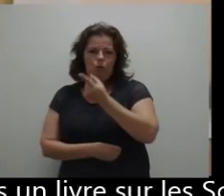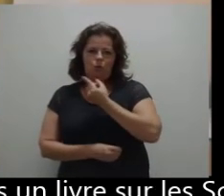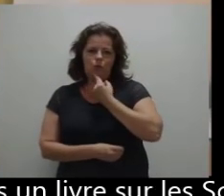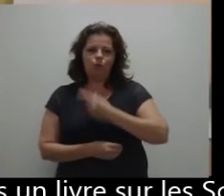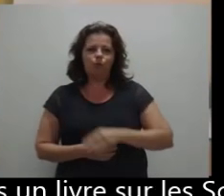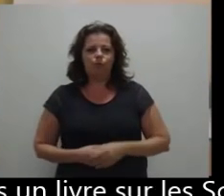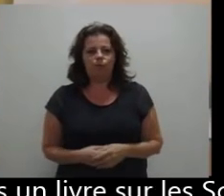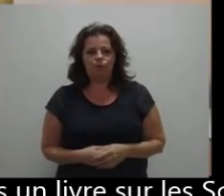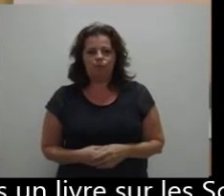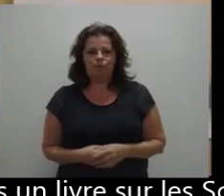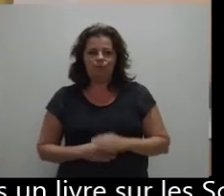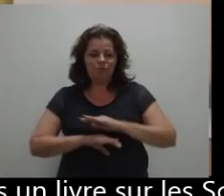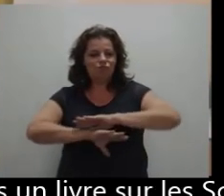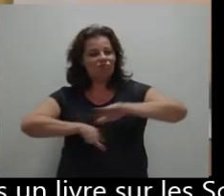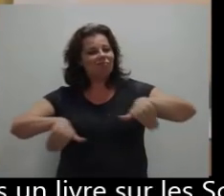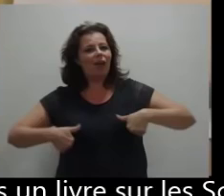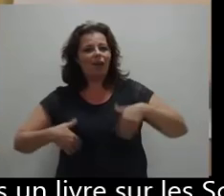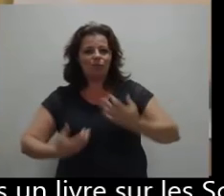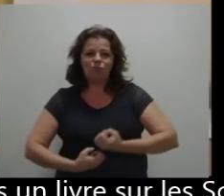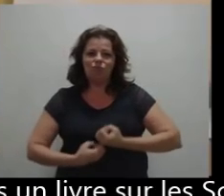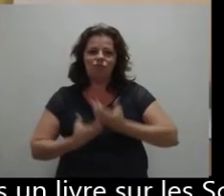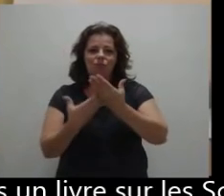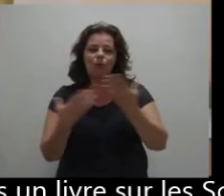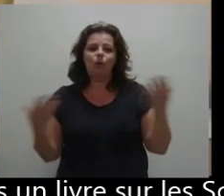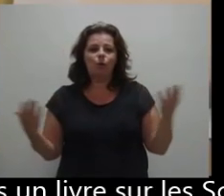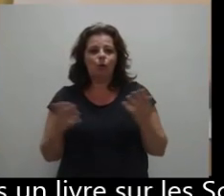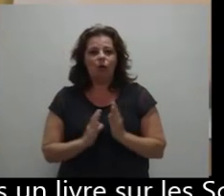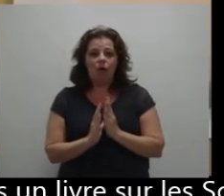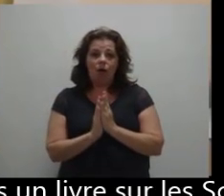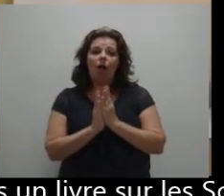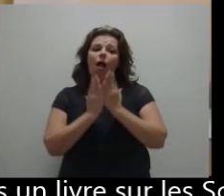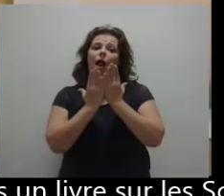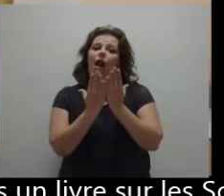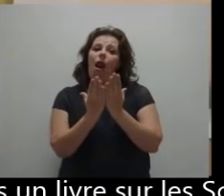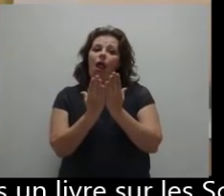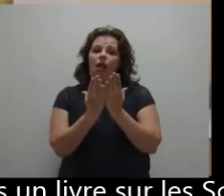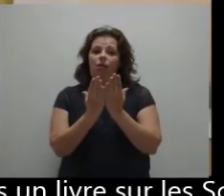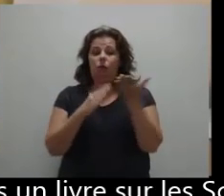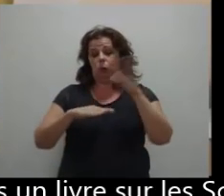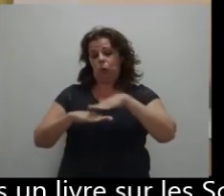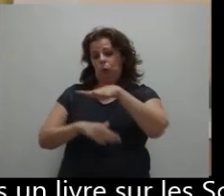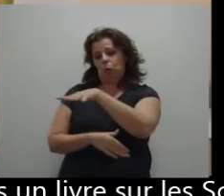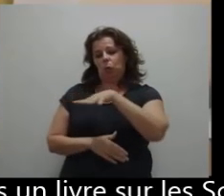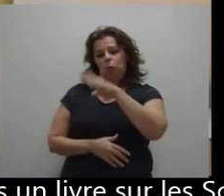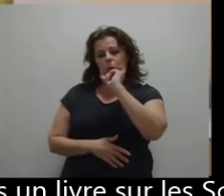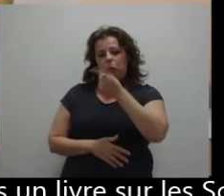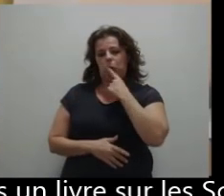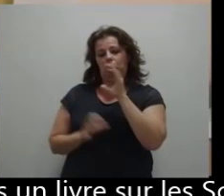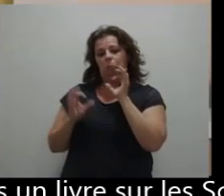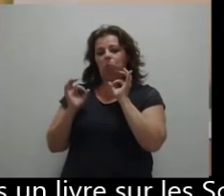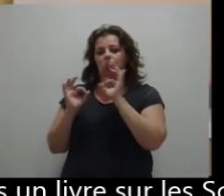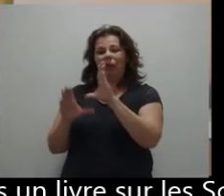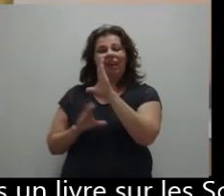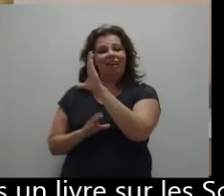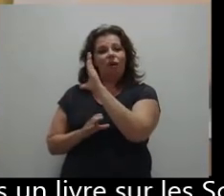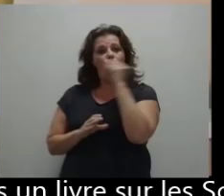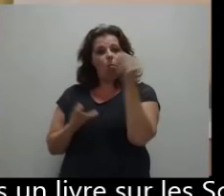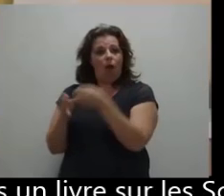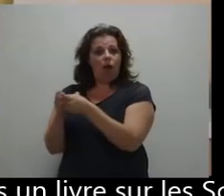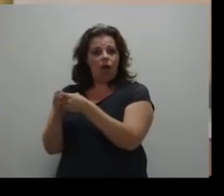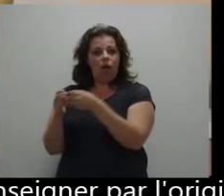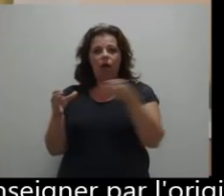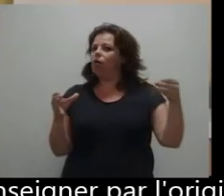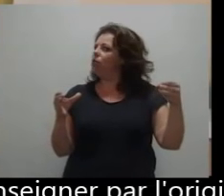que ce livre n'est pas un livre sur les seaux considéré comme une catégorie à part d'êtres humains.